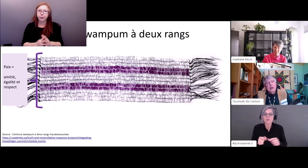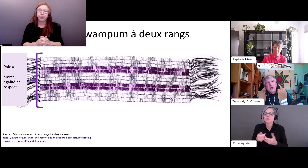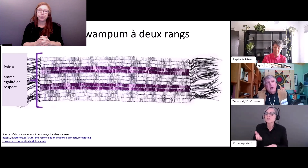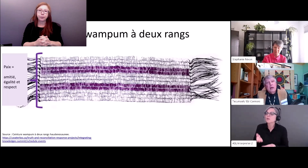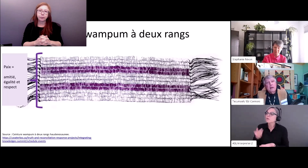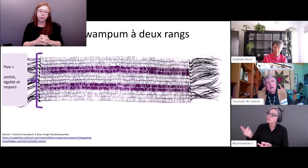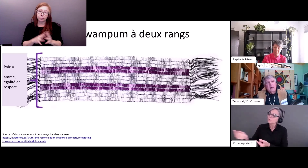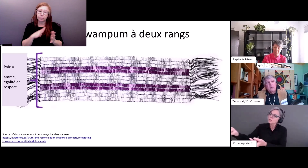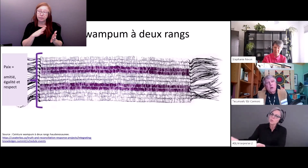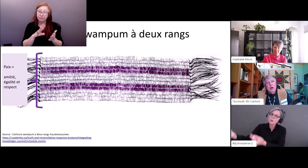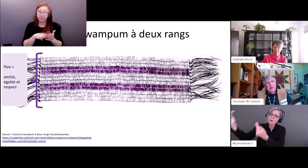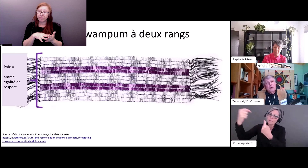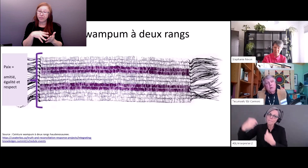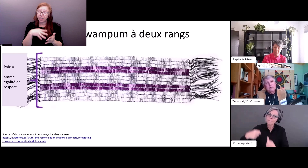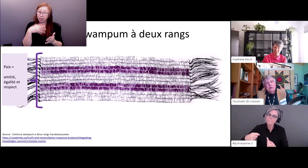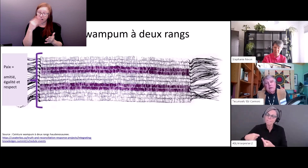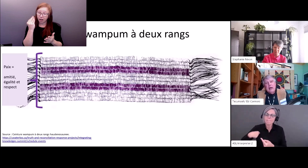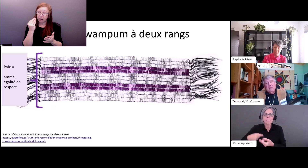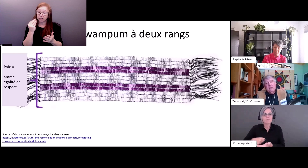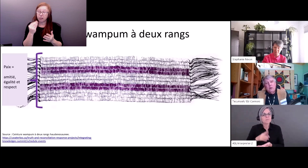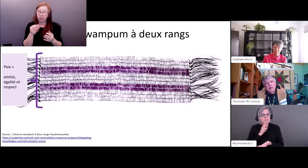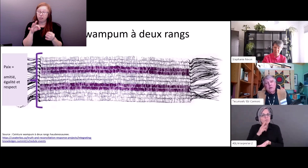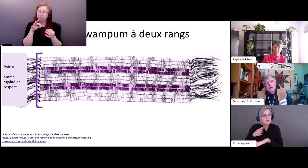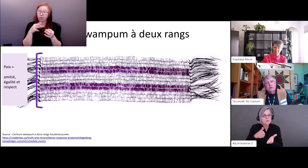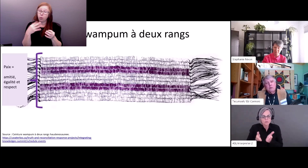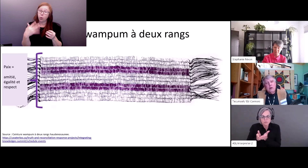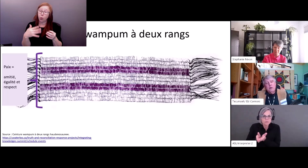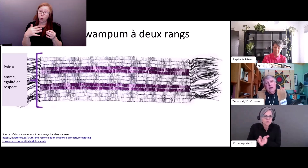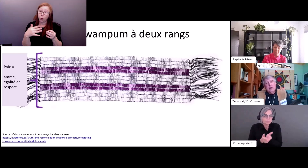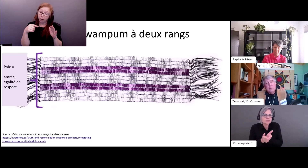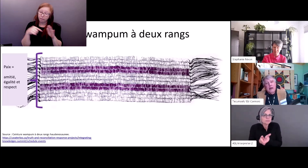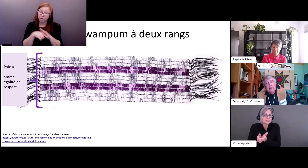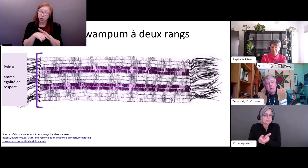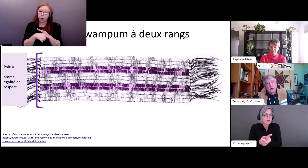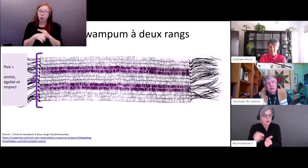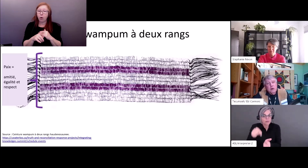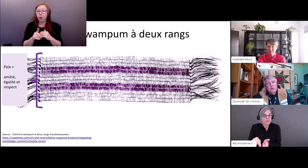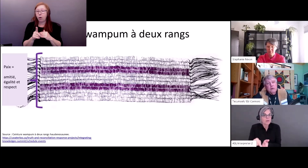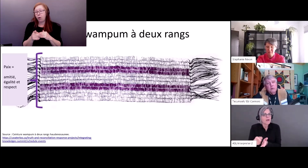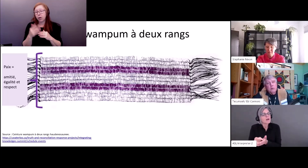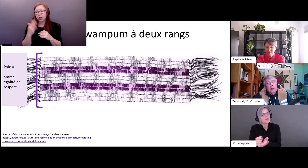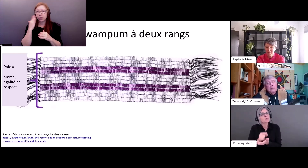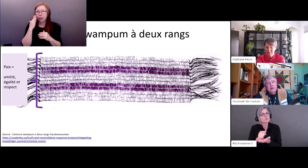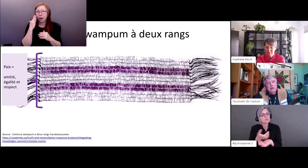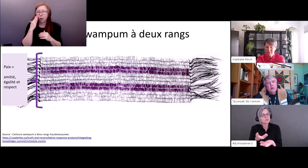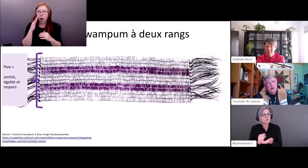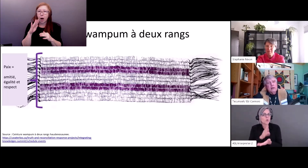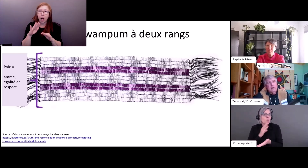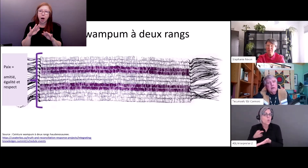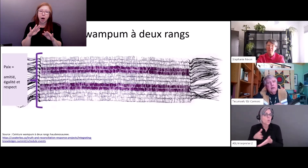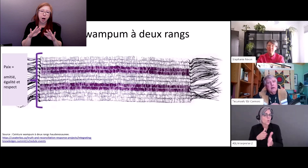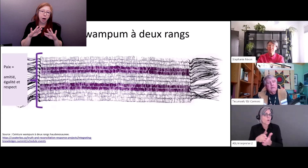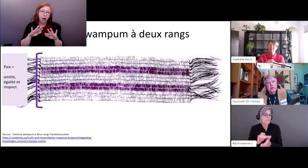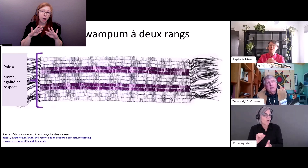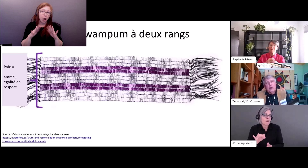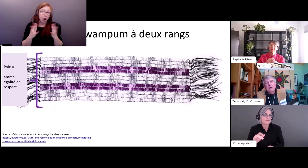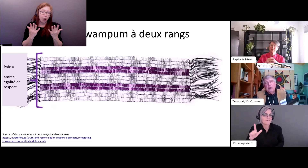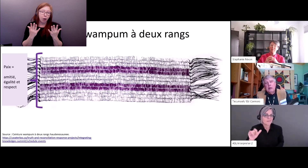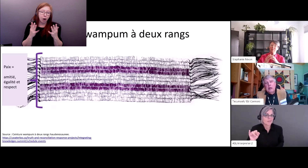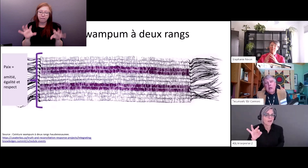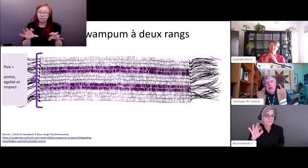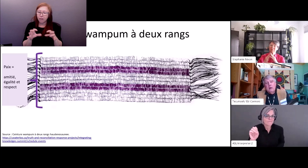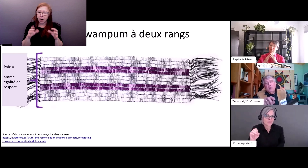dans cette terre vous naviguez dans nos rivières dans vos bateaux lorsque vous naviguez la rivière de la vie la